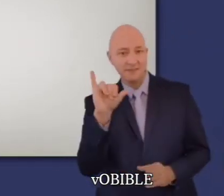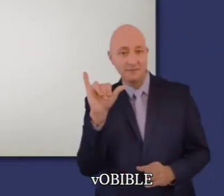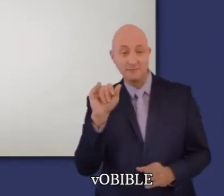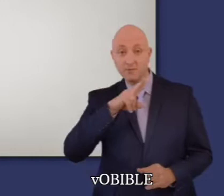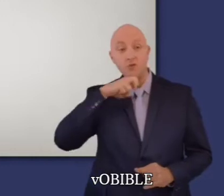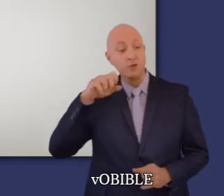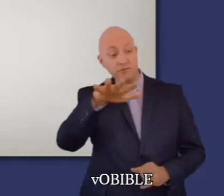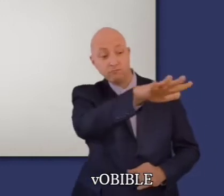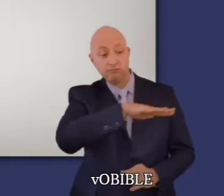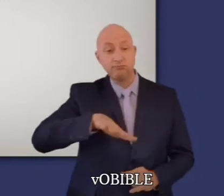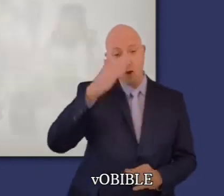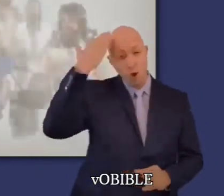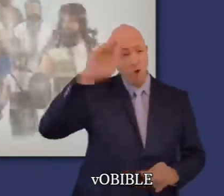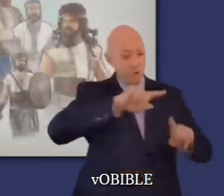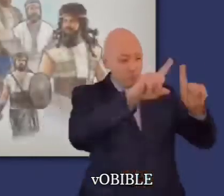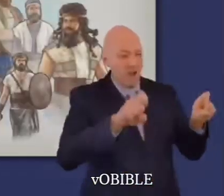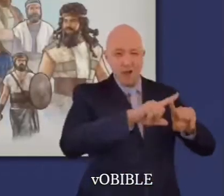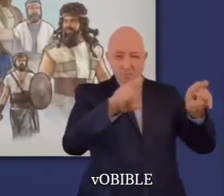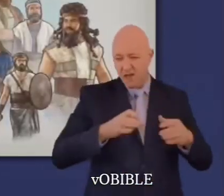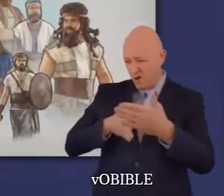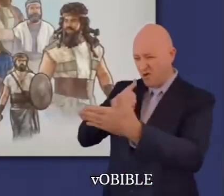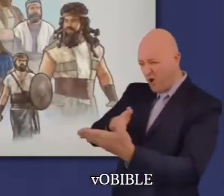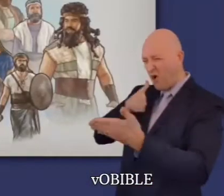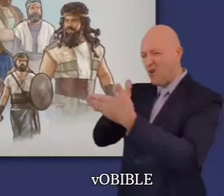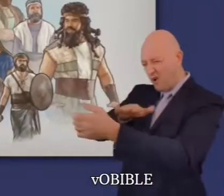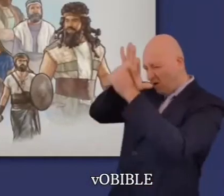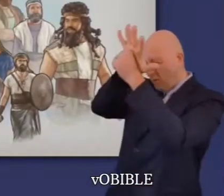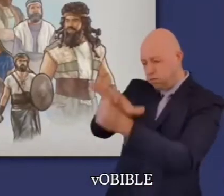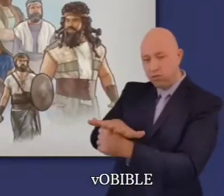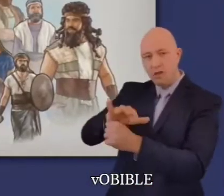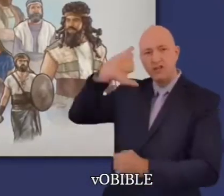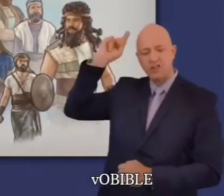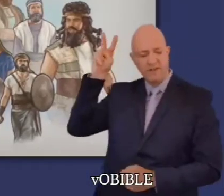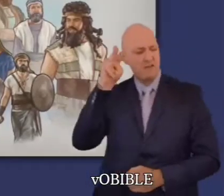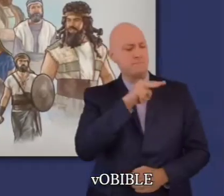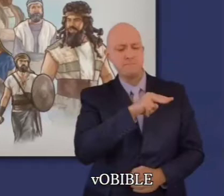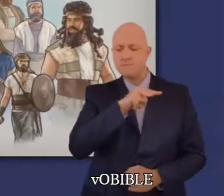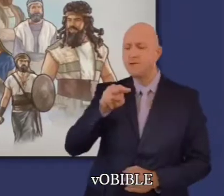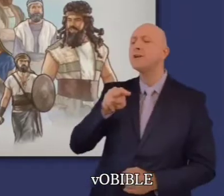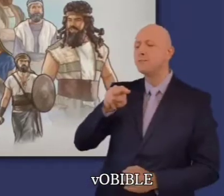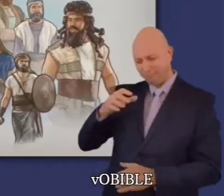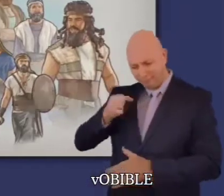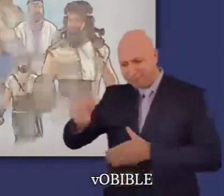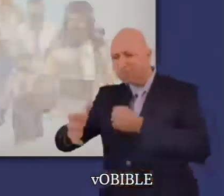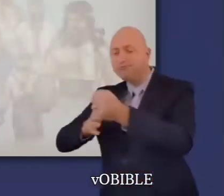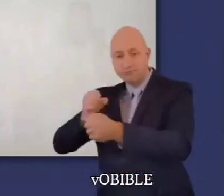Ce livre parle principalement des exploits des juges que Jéhovah a utilisés pour libérer son peuple de l'oppression.